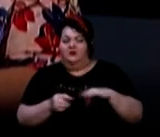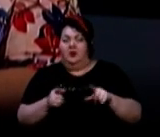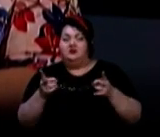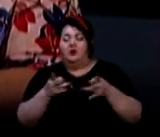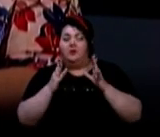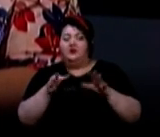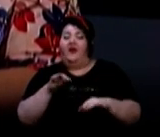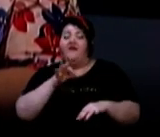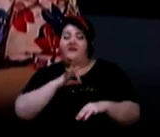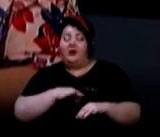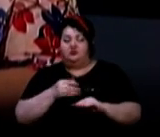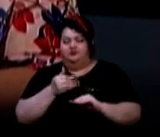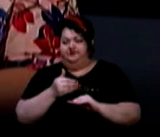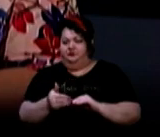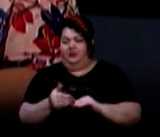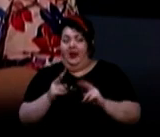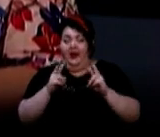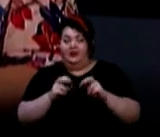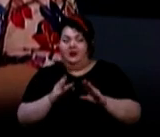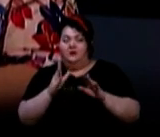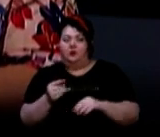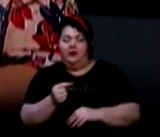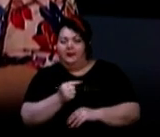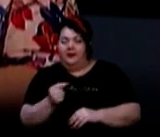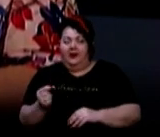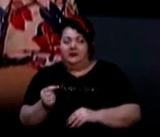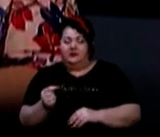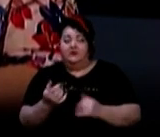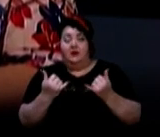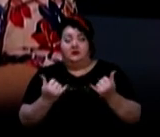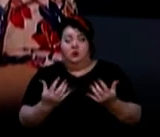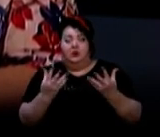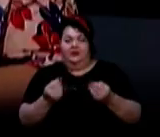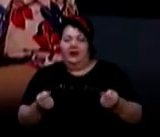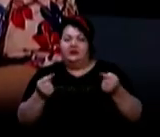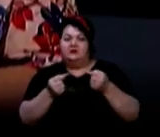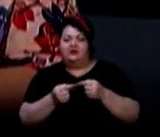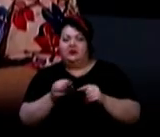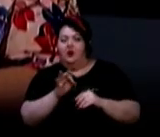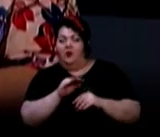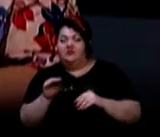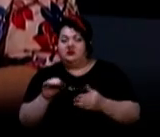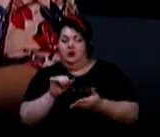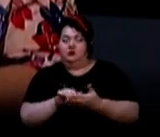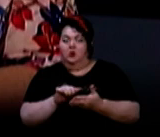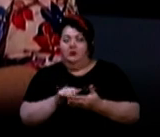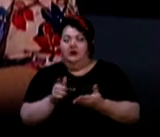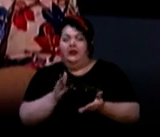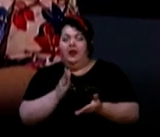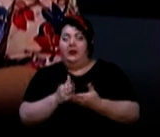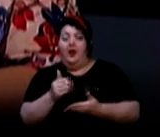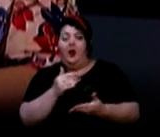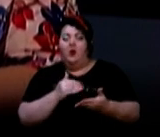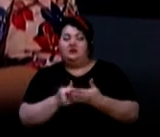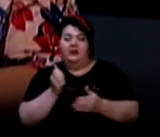використаний ресурс, а аналіз буде негативний. На сьогоднішній день, згідно офіційних документів, які в нас є, останнього наказу